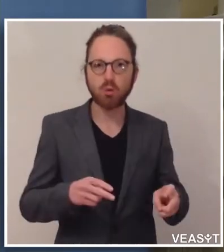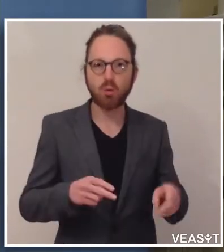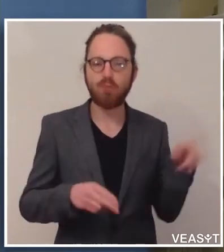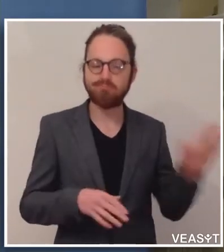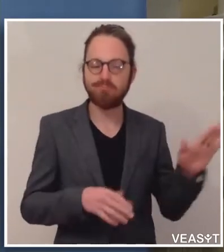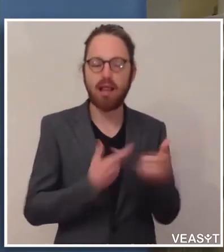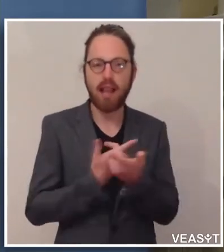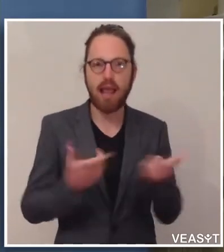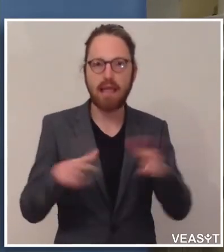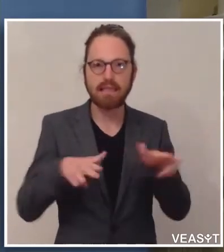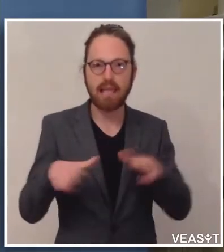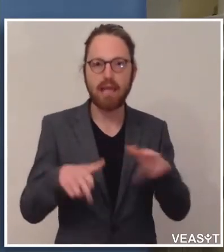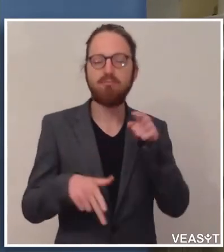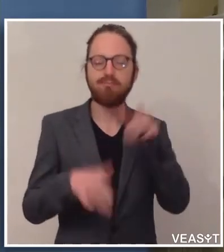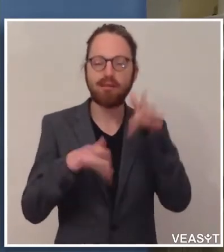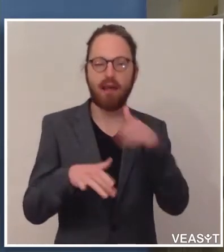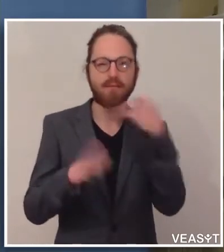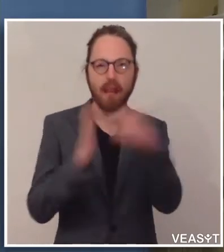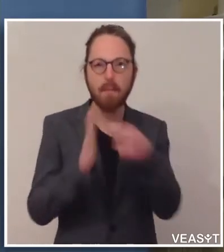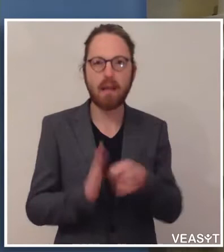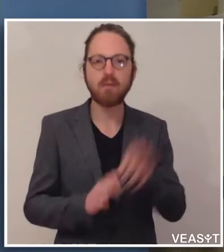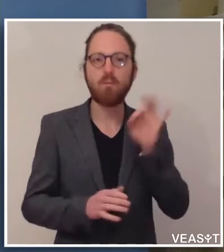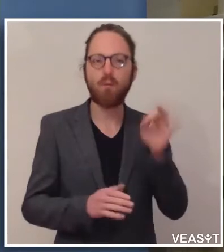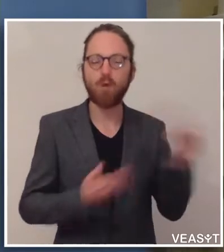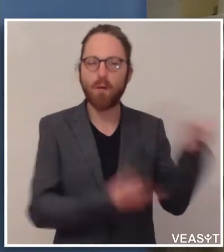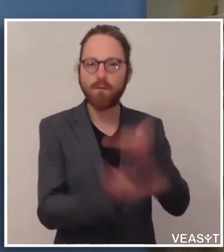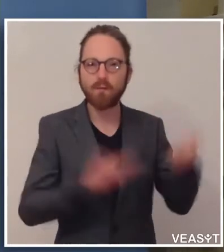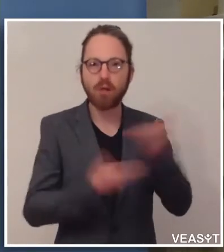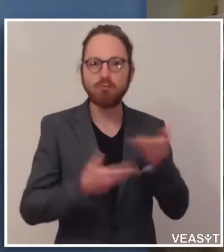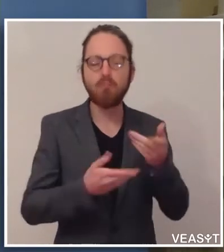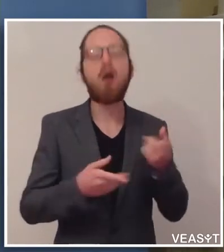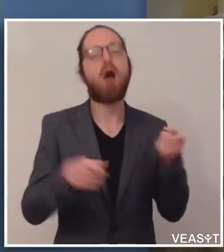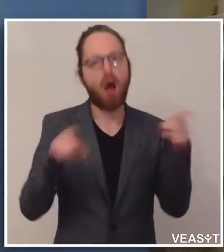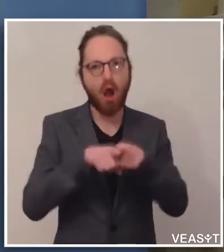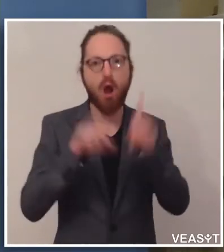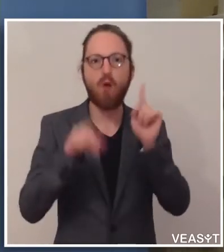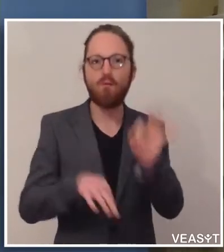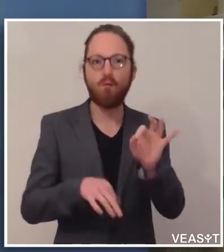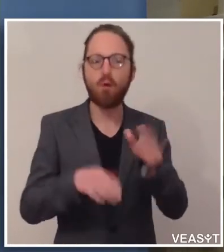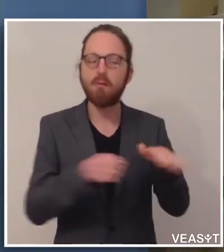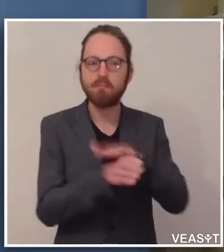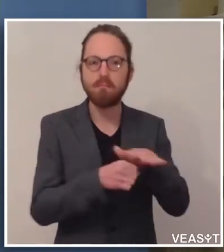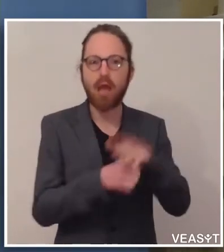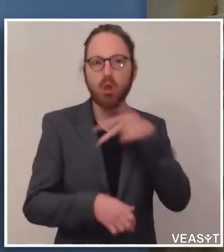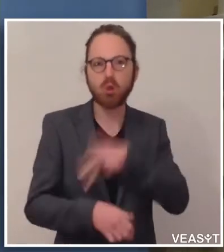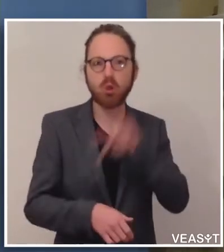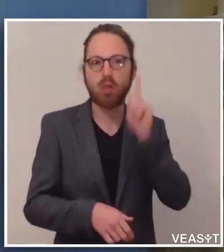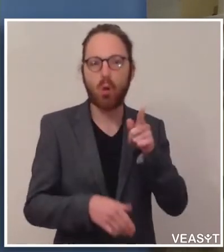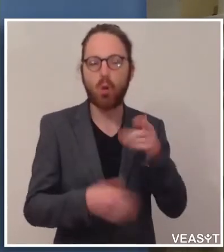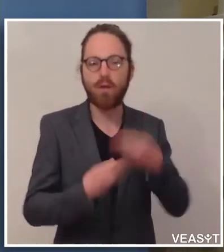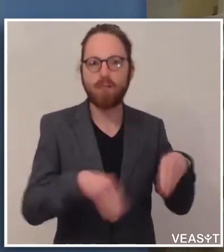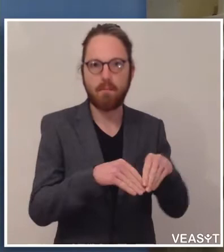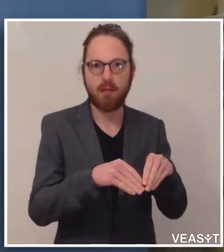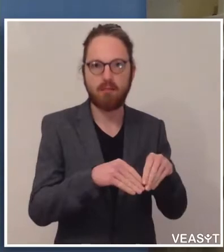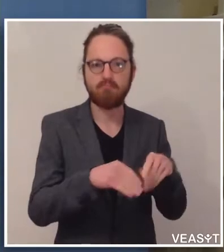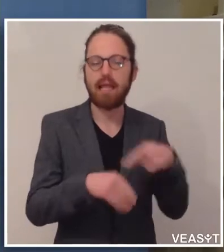Südtiroler Wirtschaft enthalten, aber genauso für die Bereiche Familie und Soziales. Auf die Wirtschaft werden wir im Laufe der kommenden Woche